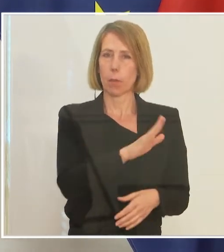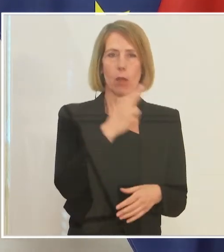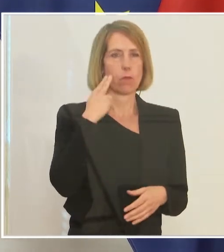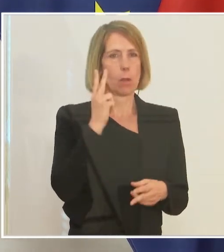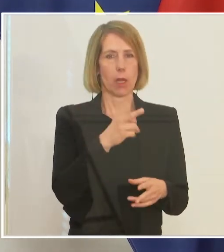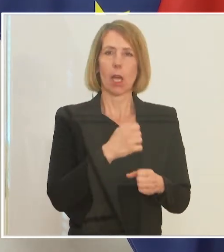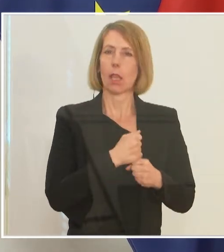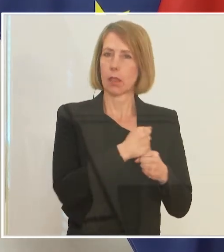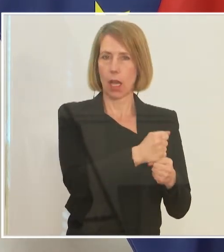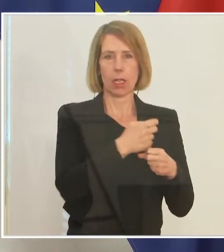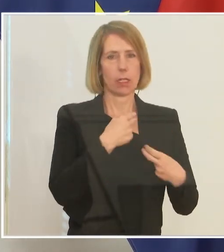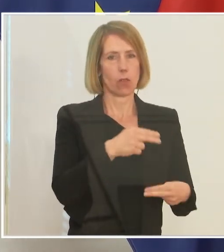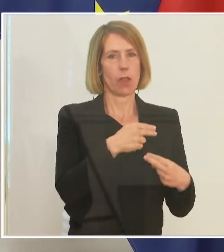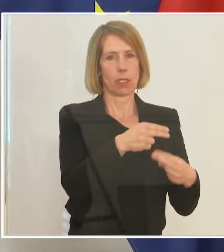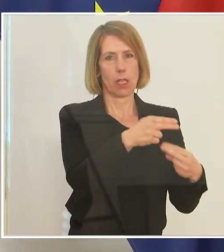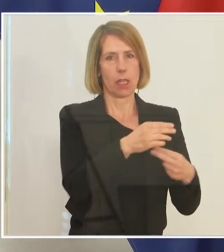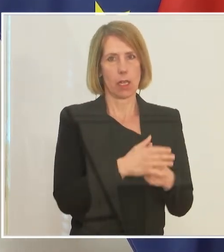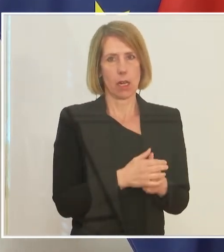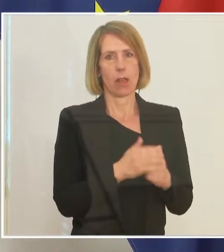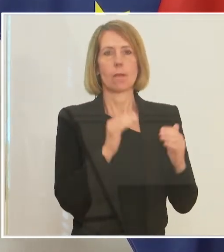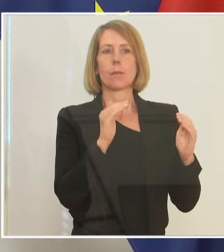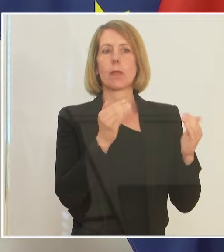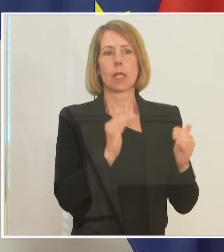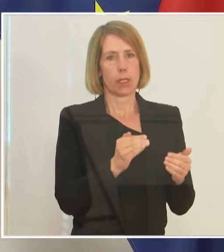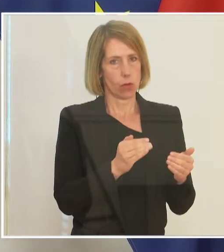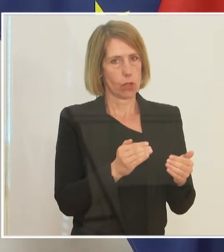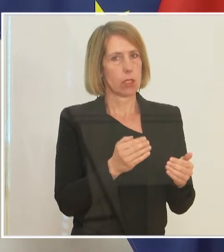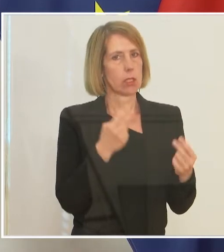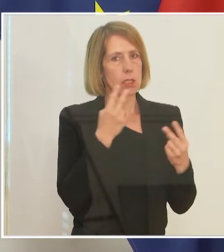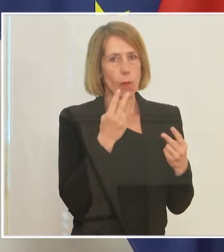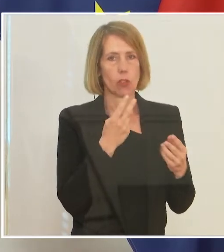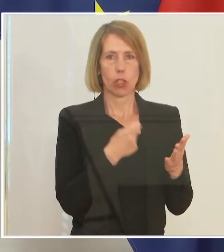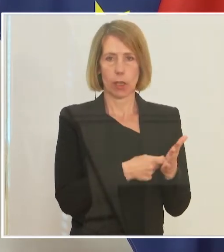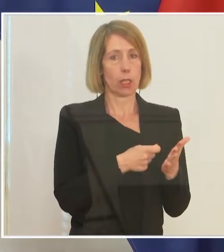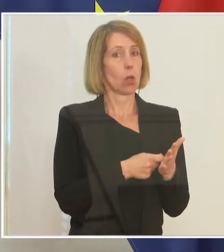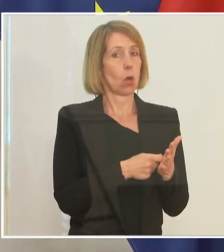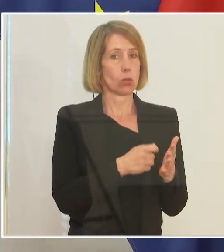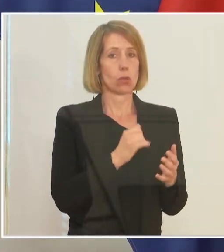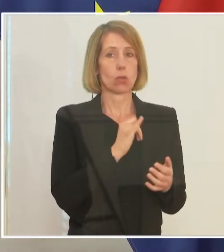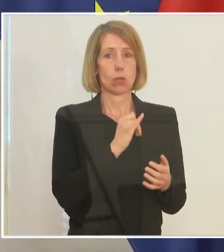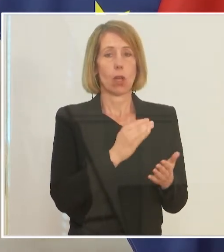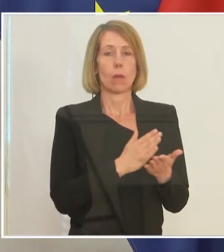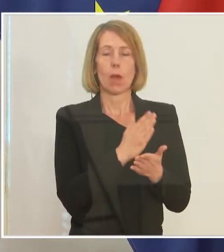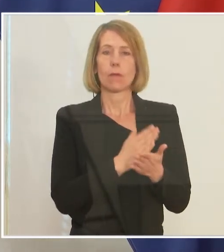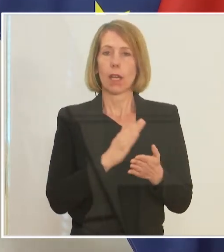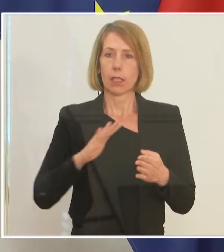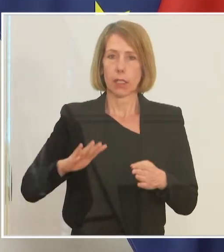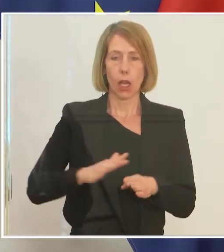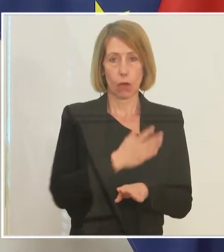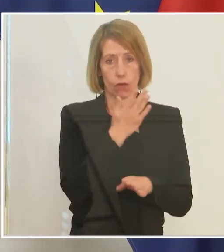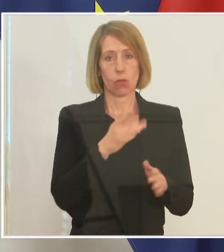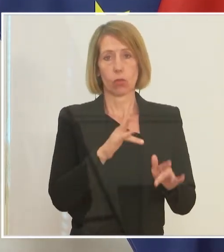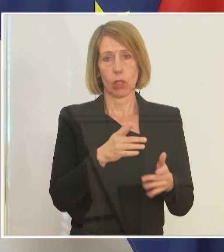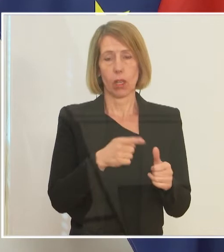können. Das reduziert nachträglich extrem die Kosten bei einem Aufschwung, weil wenn die Firmen die